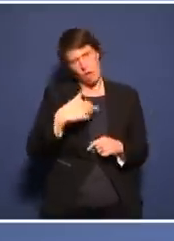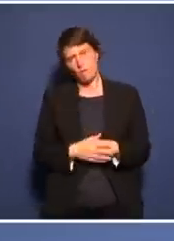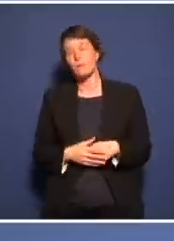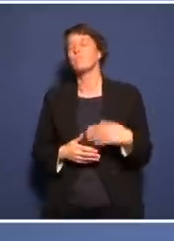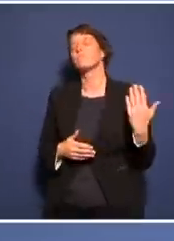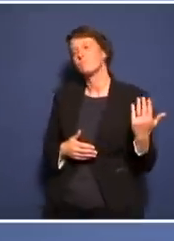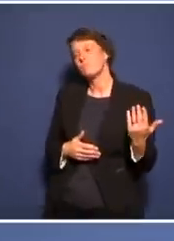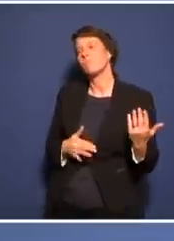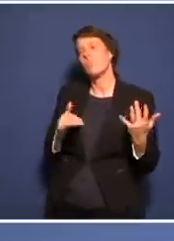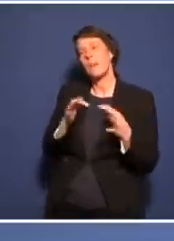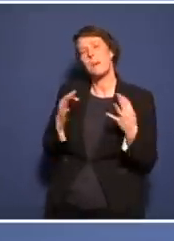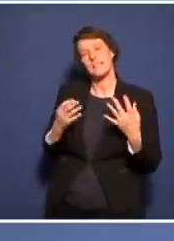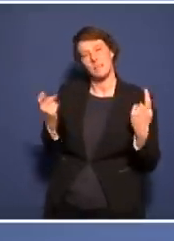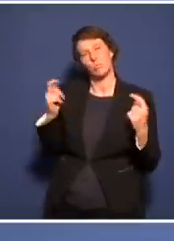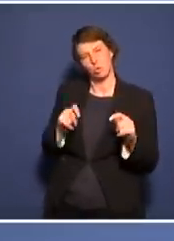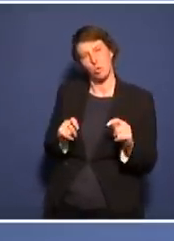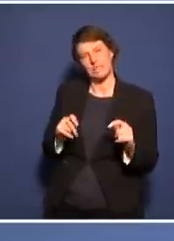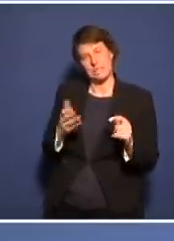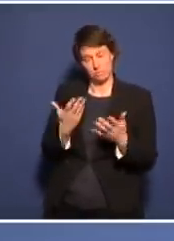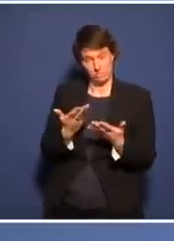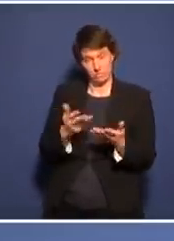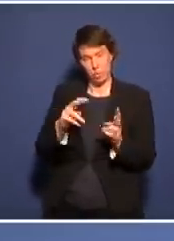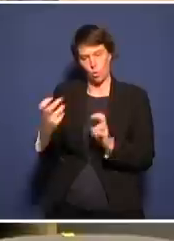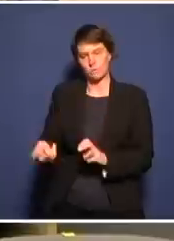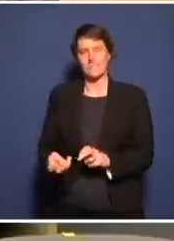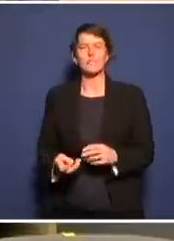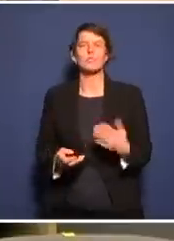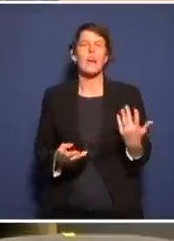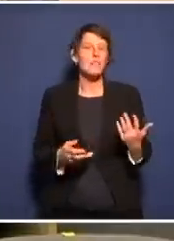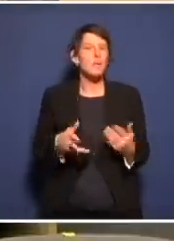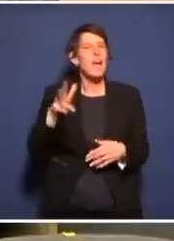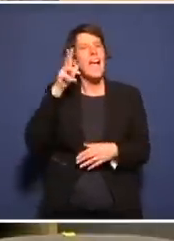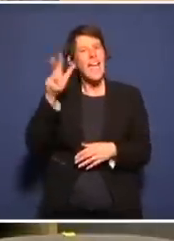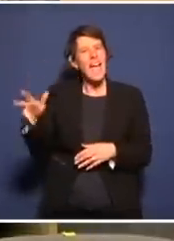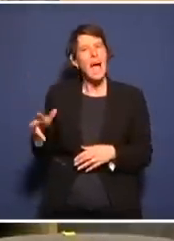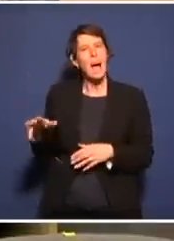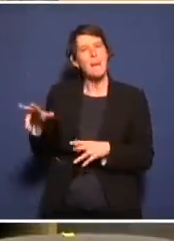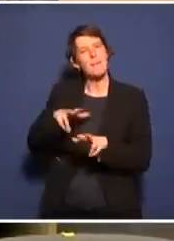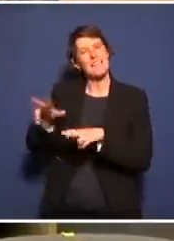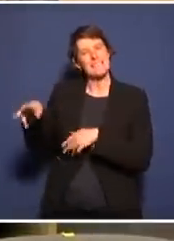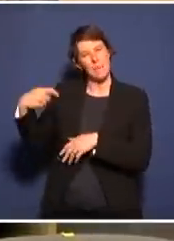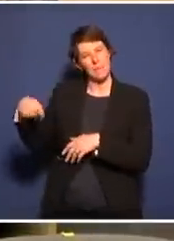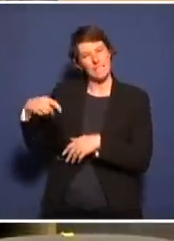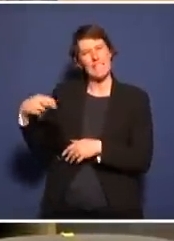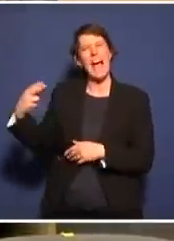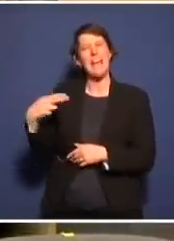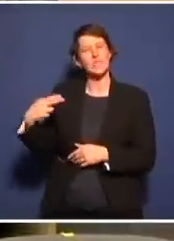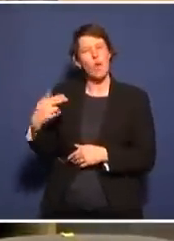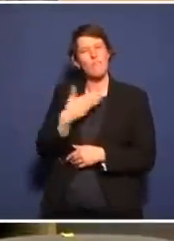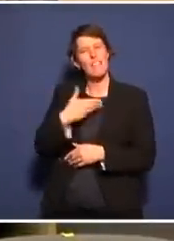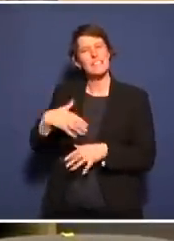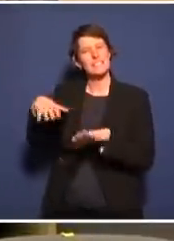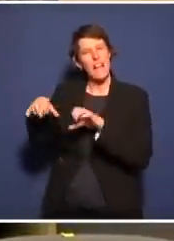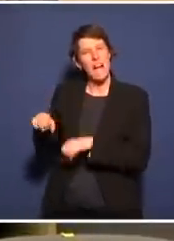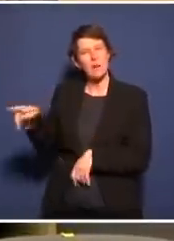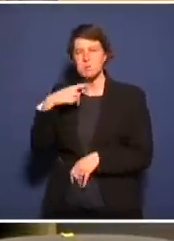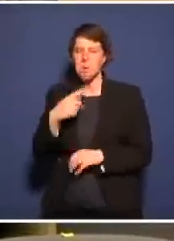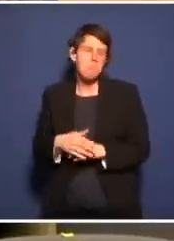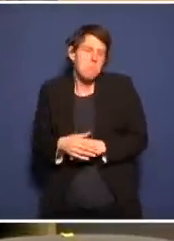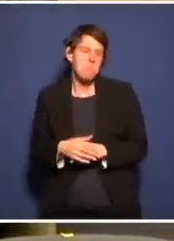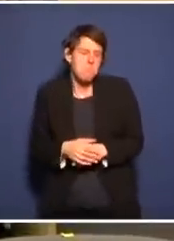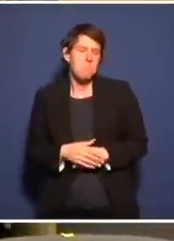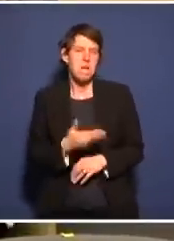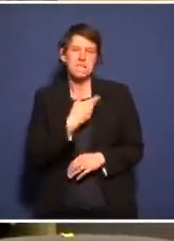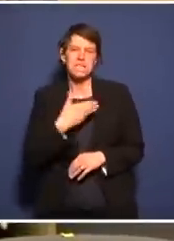beschlossener Maßnahmen, Herr Lauterbach, Ministerpräsident Haseloff hat gesagt, in Sachsen-Anhalt müsse 2G plus nicht umgesetzt